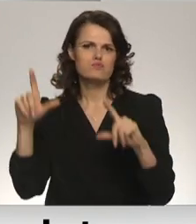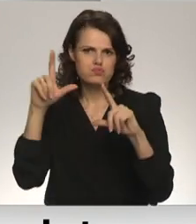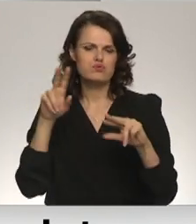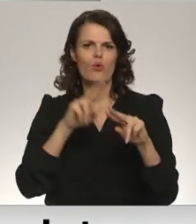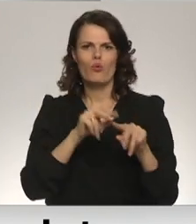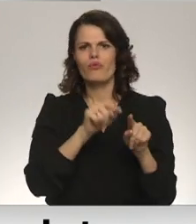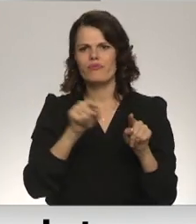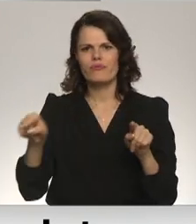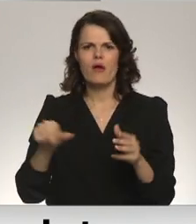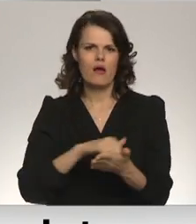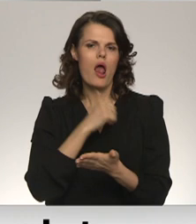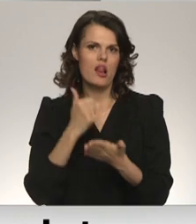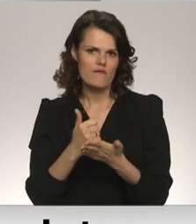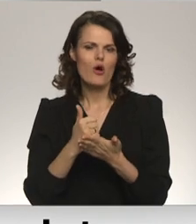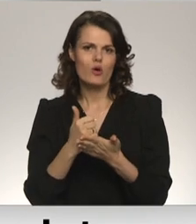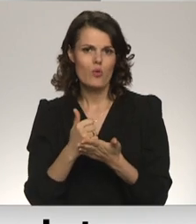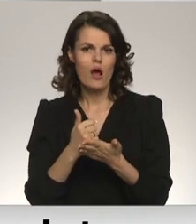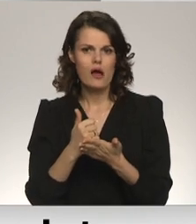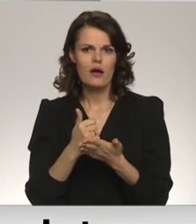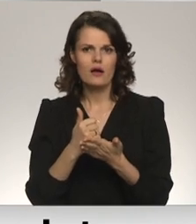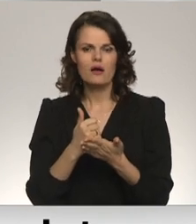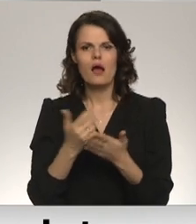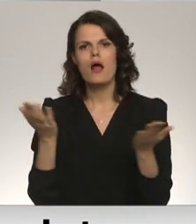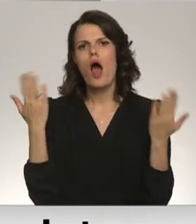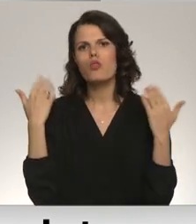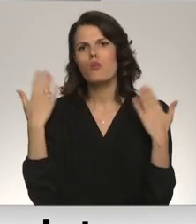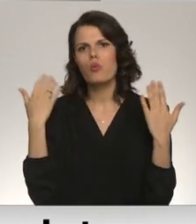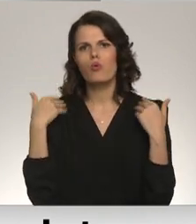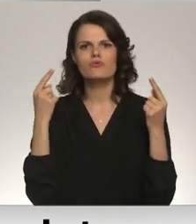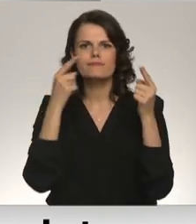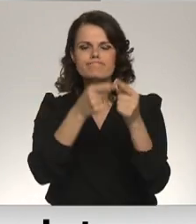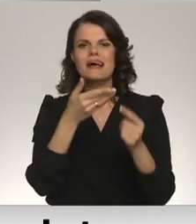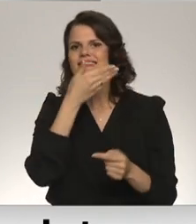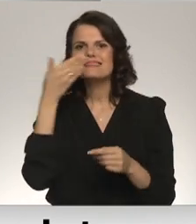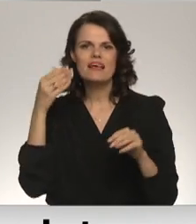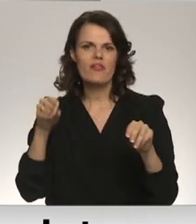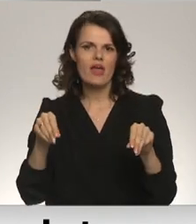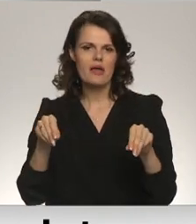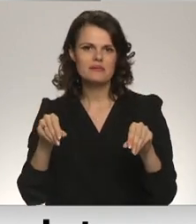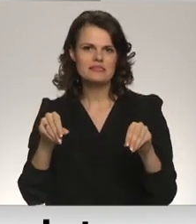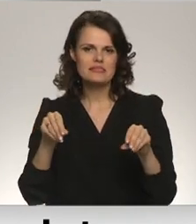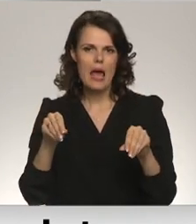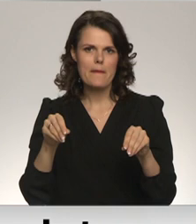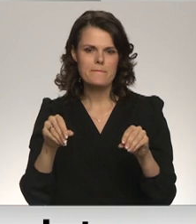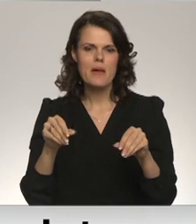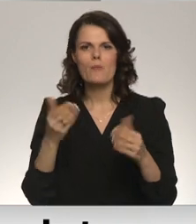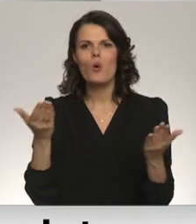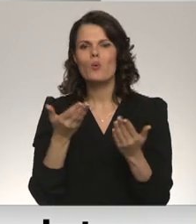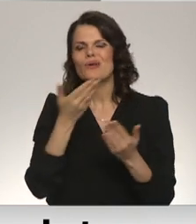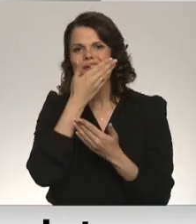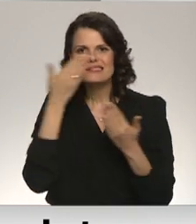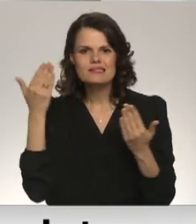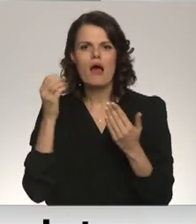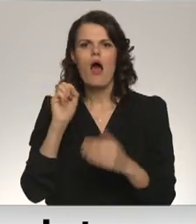protams, ir galvenokārt atpūtas galvmērķus siltījām valstīm, siltījām galvmērķiem –